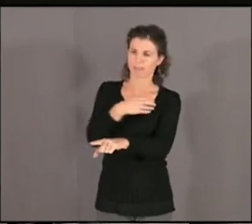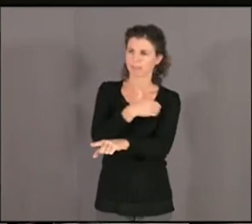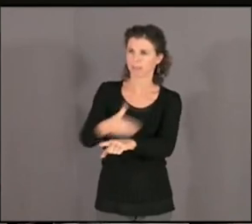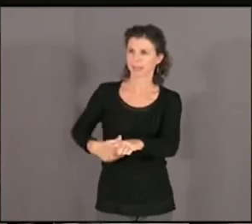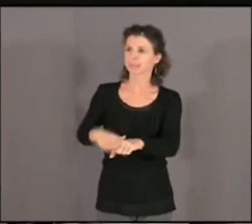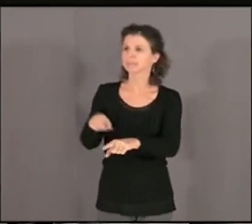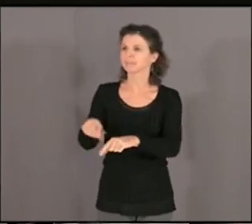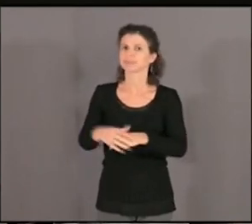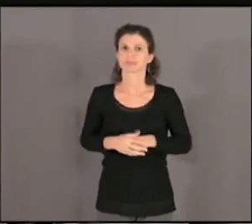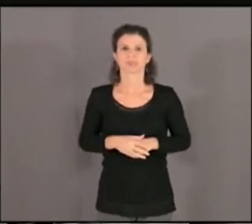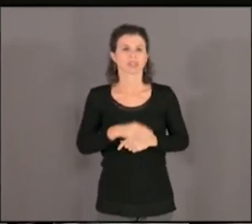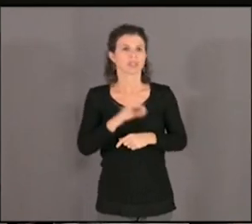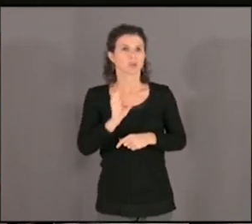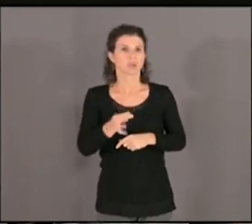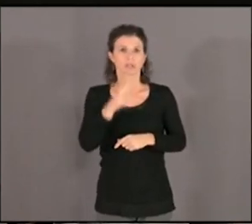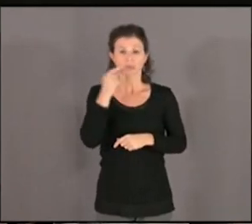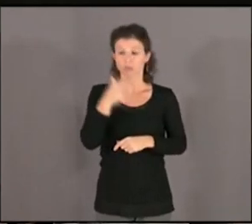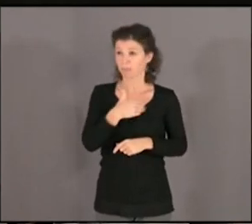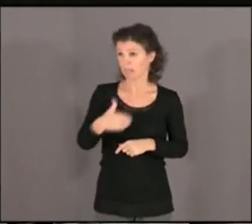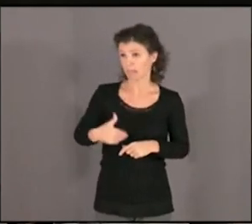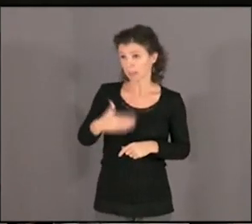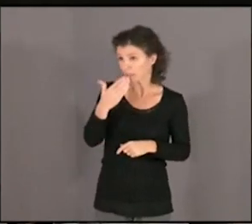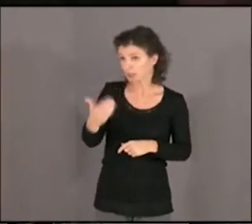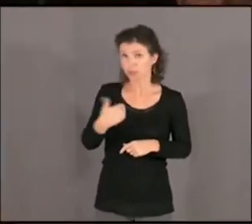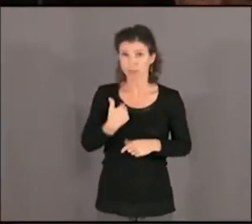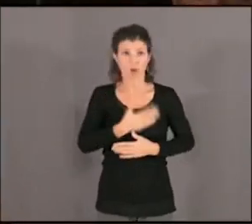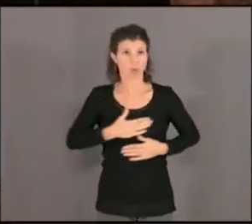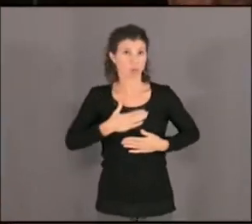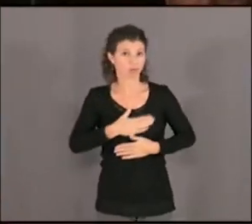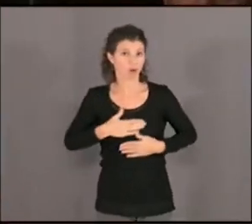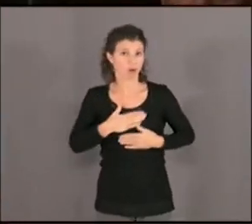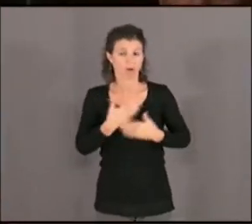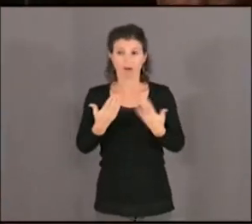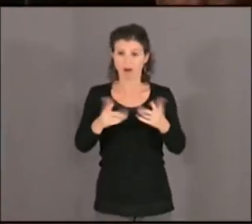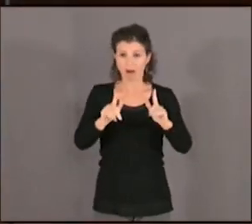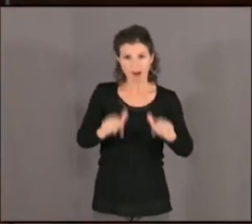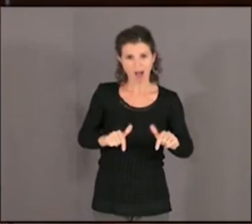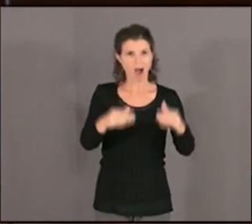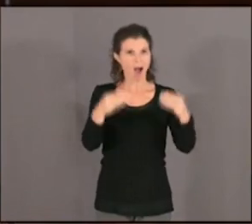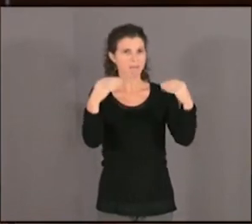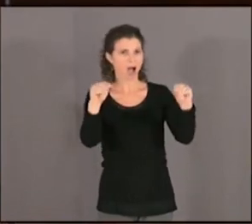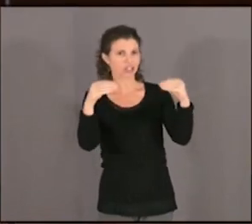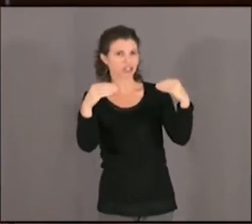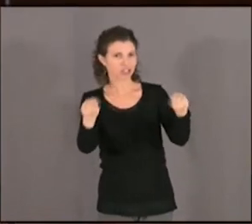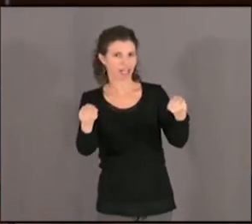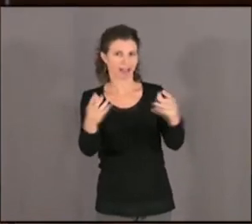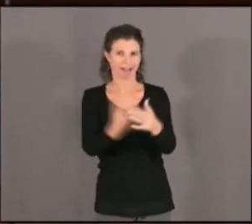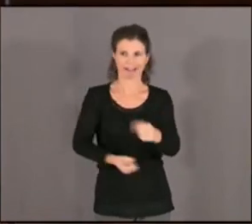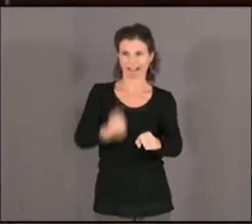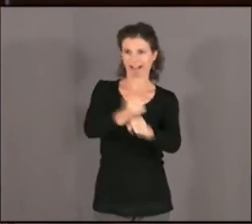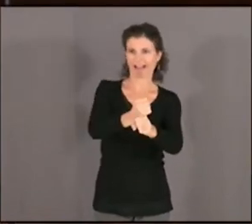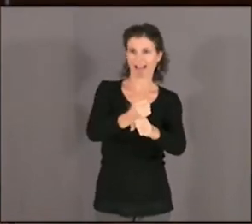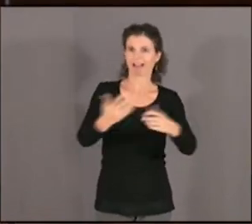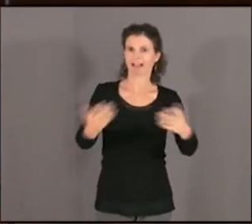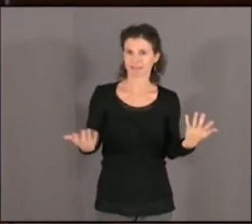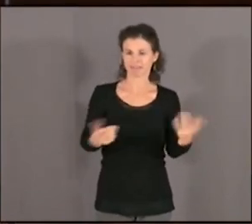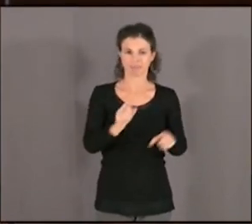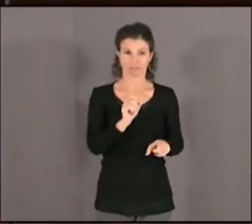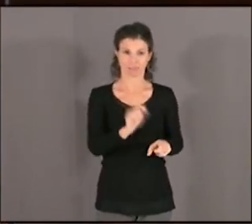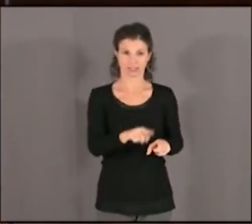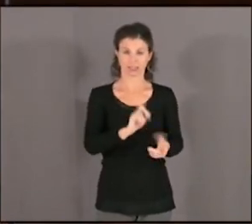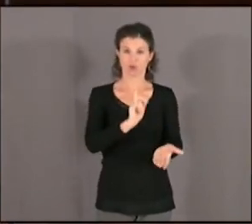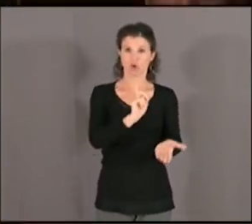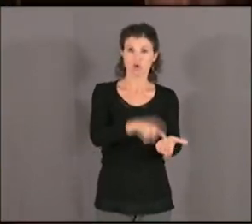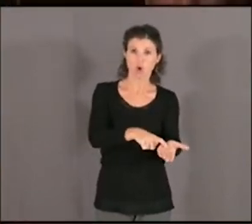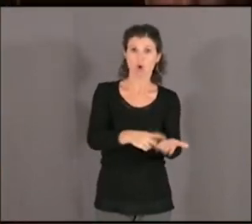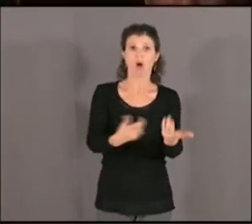Oui, oui, monsieur le maire, merci. Écoutez, moi je suis tout à fait ravi qu'il y ait un marché qui voit le jour sous la halpugée. Les marchés, comme